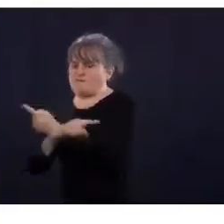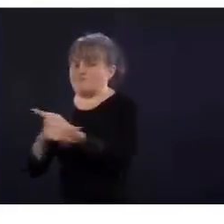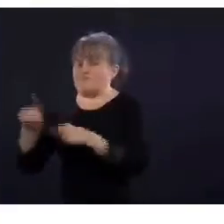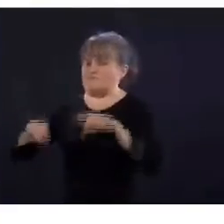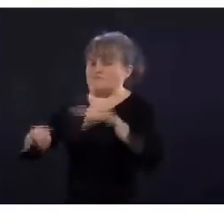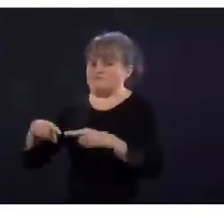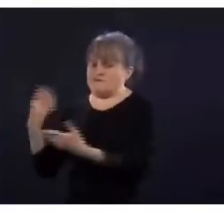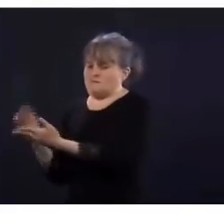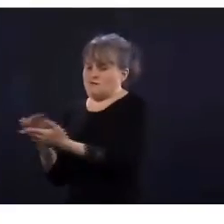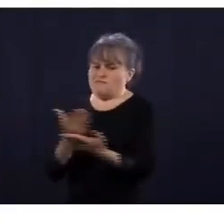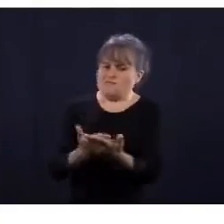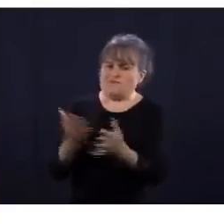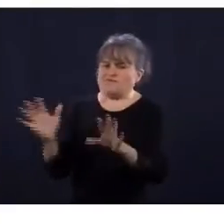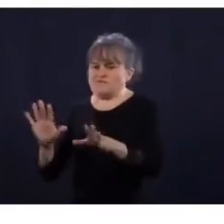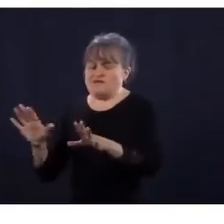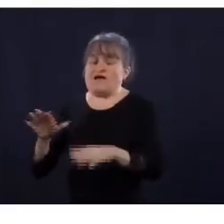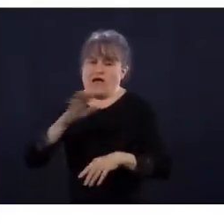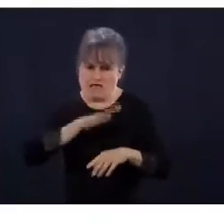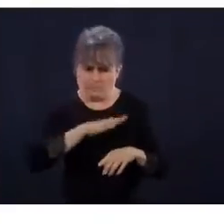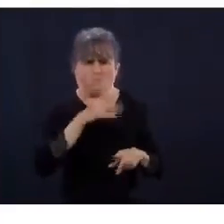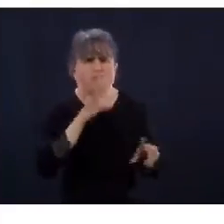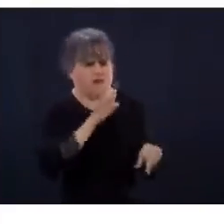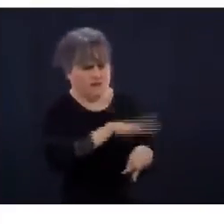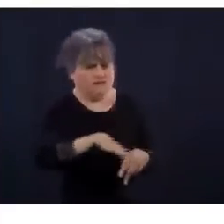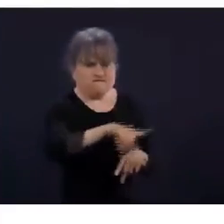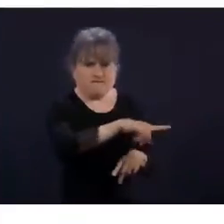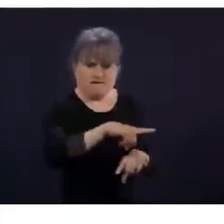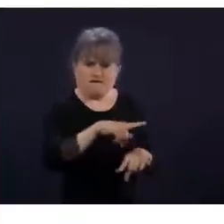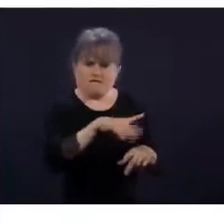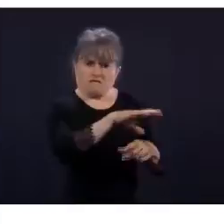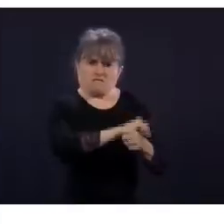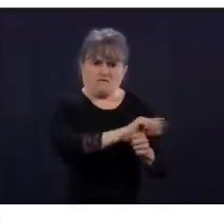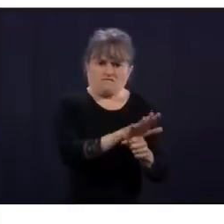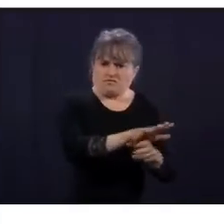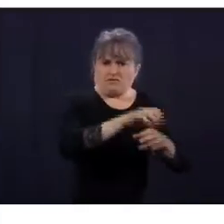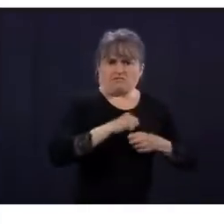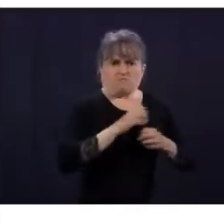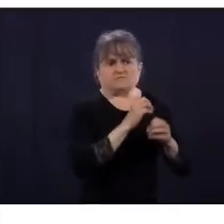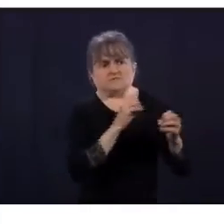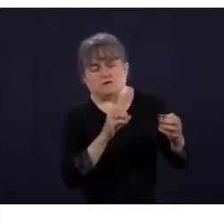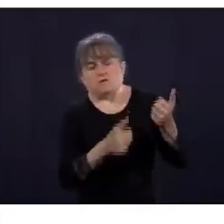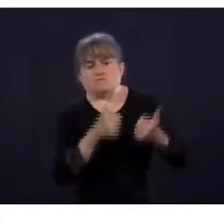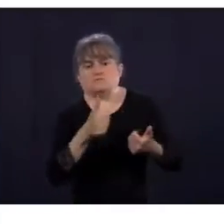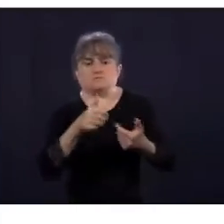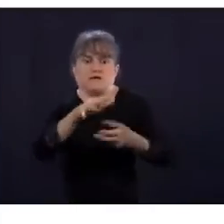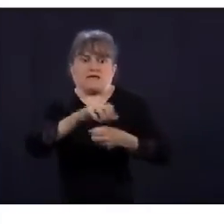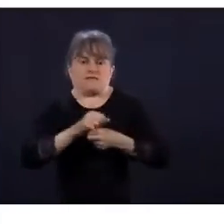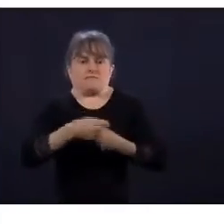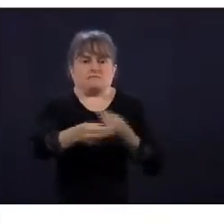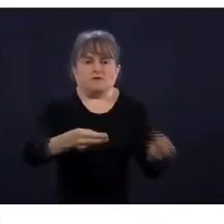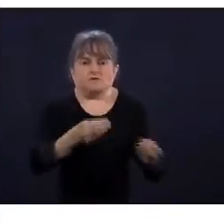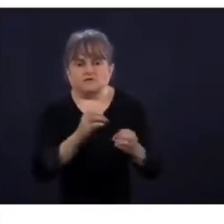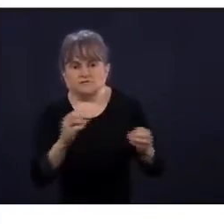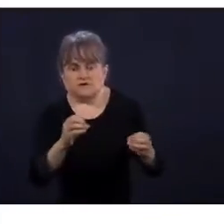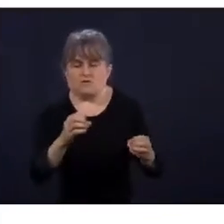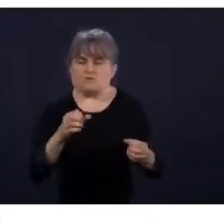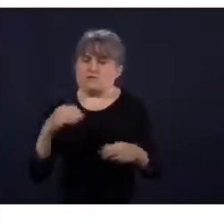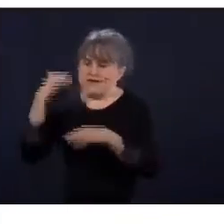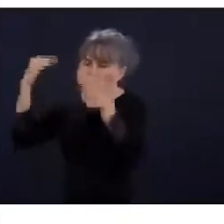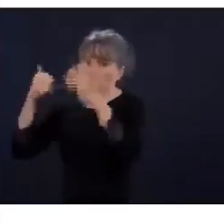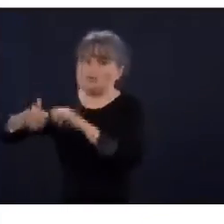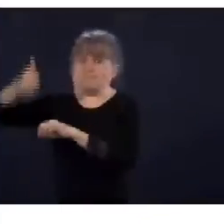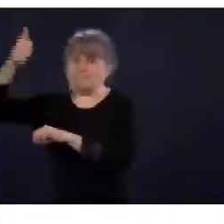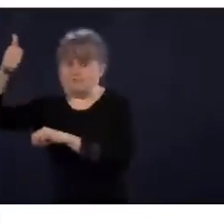vous dirais que la recommandation n'est pas celle-là pour le moment, mais on va voir comment les choses vont se présenter. Puis, on verra comment aussi on pourra